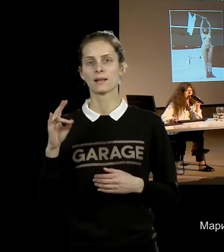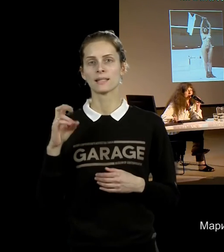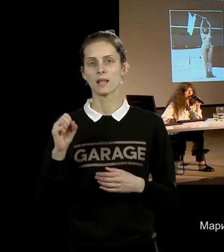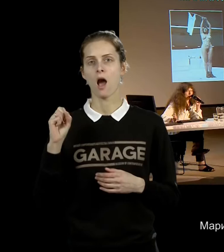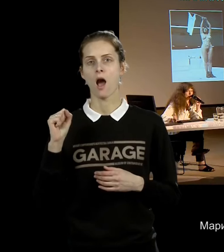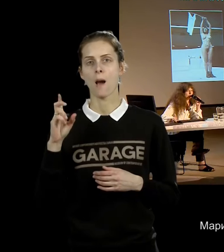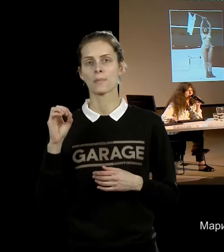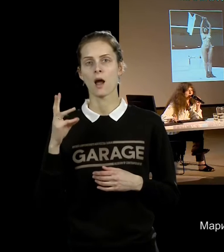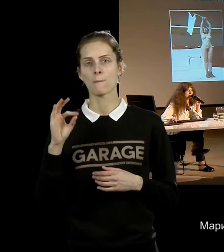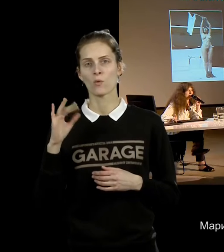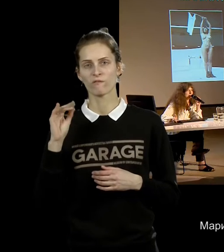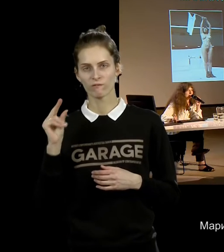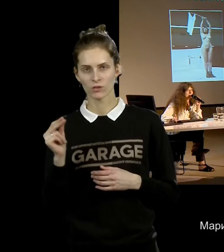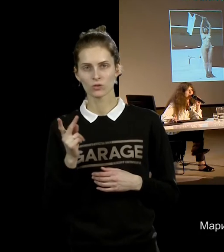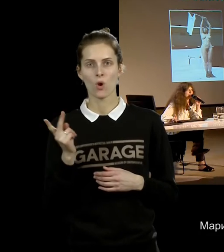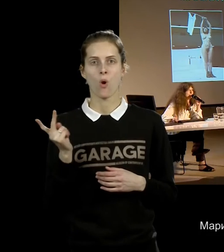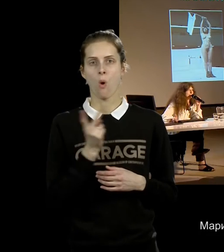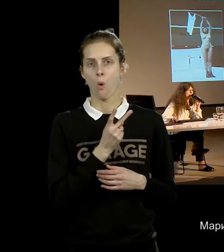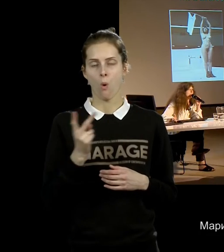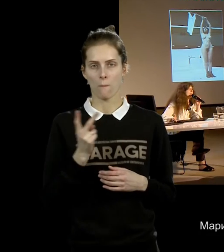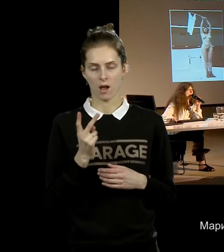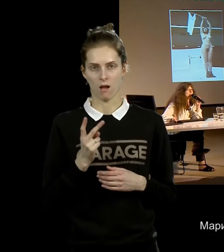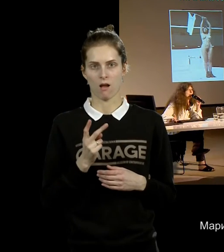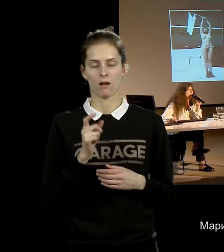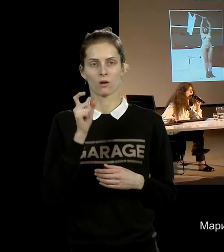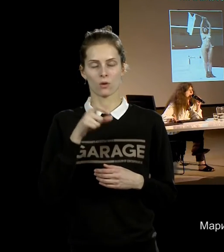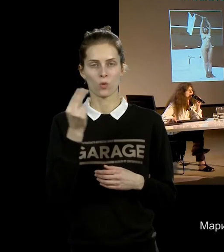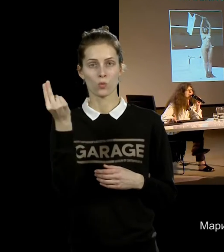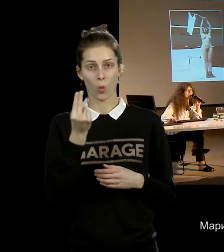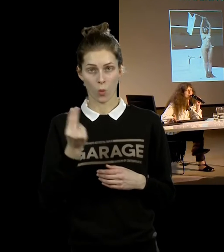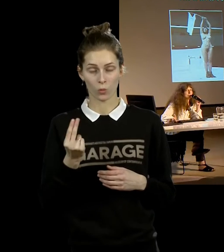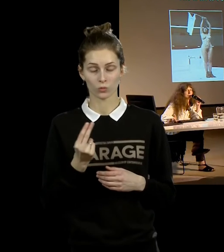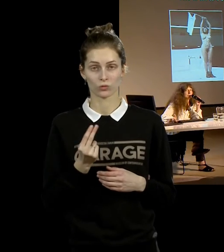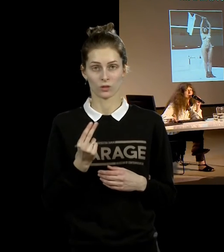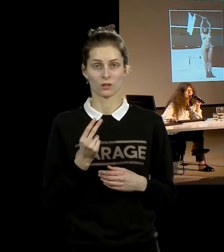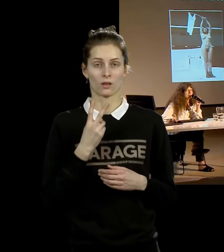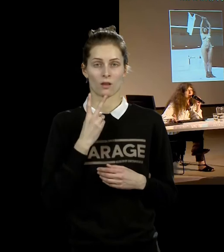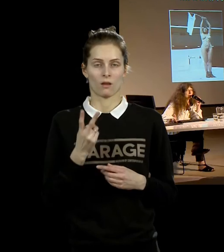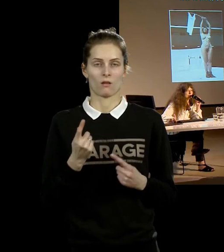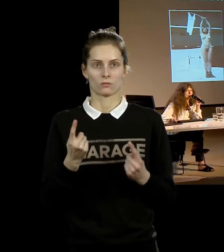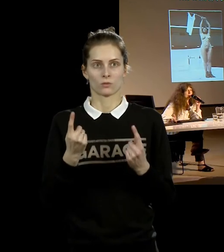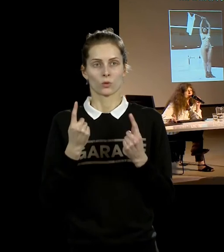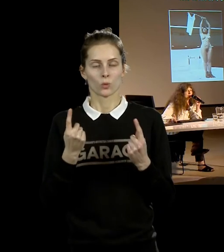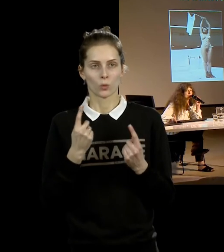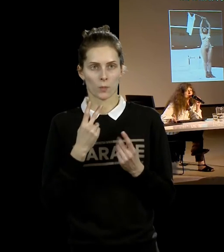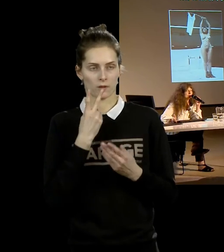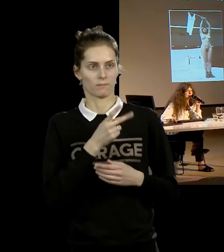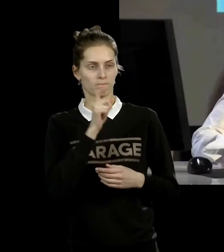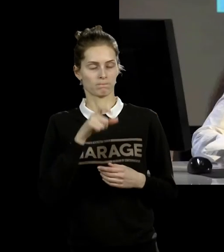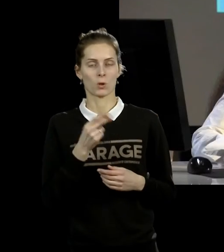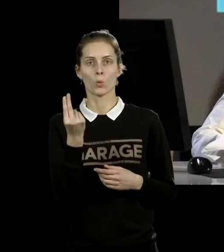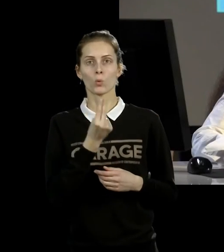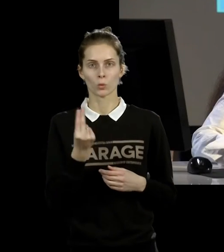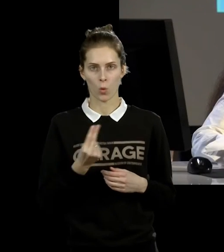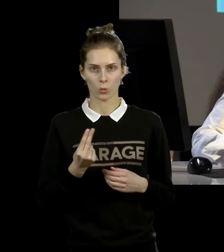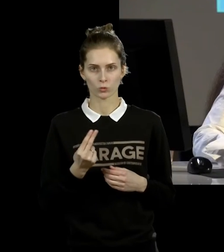самых знаменитых представителя жанра, именно типичного для